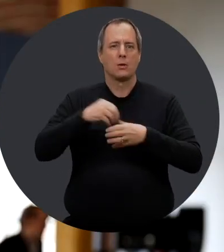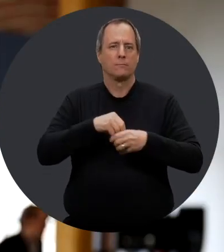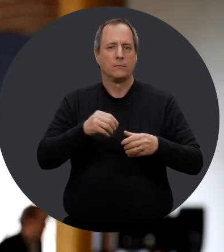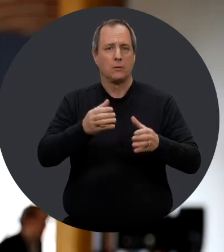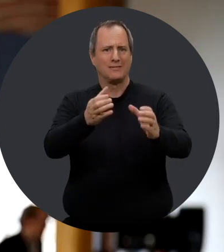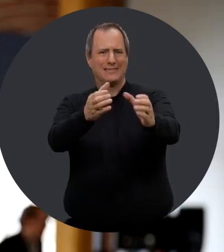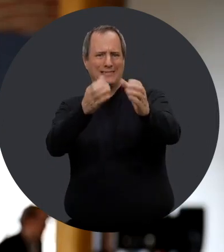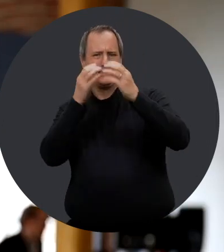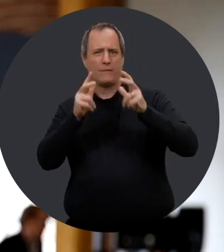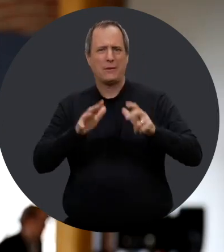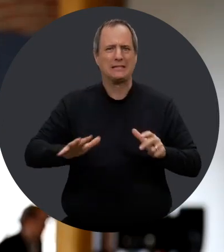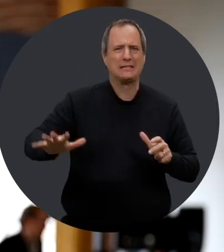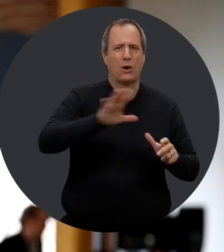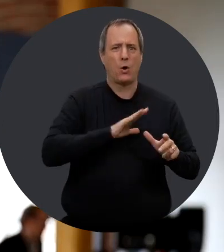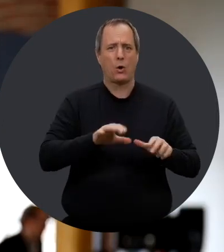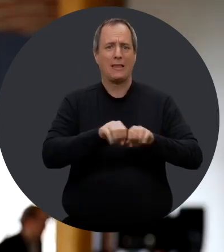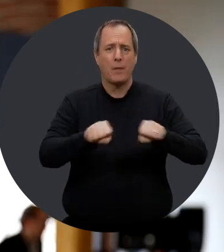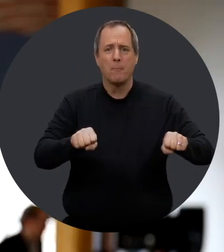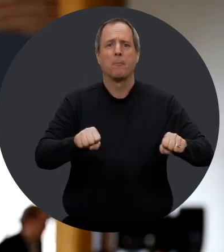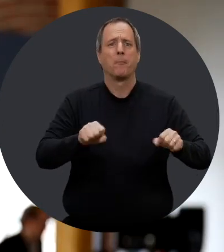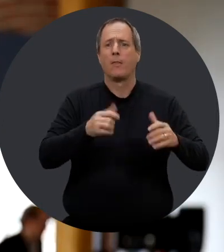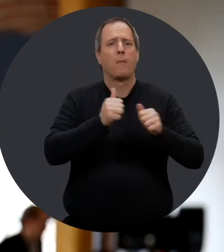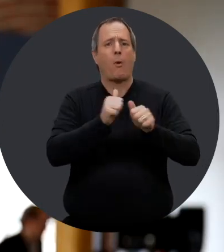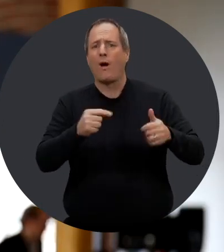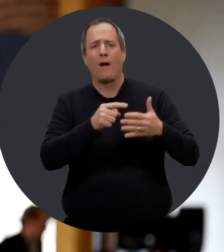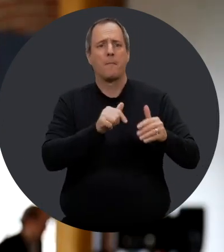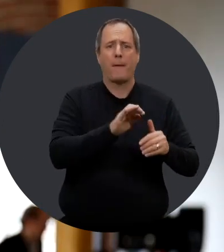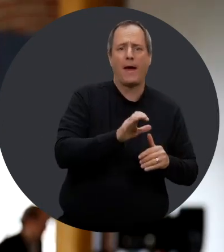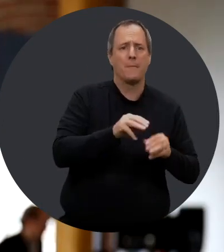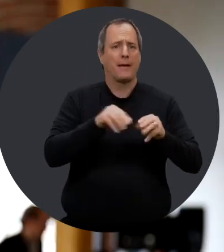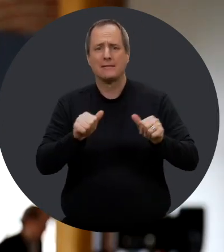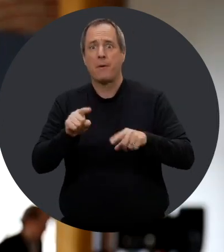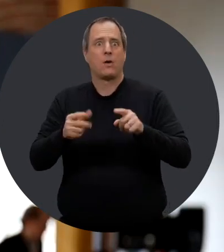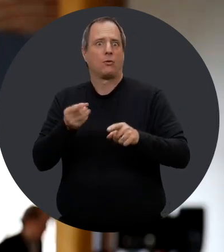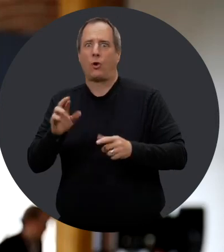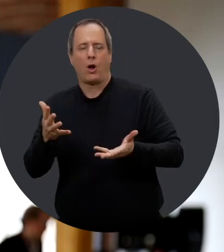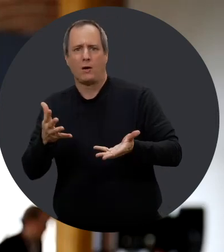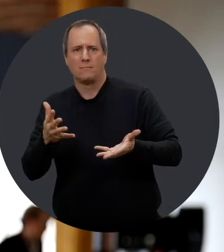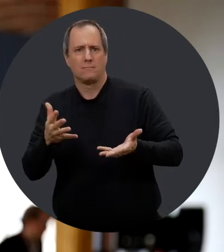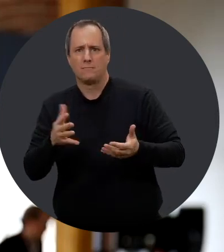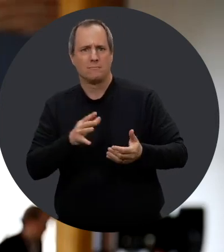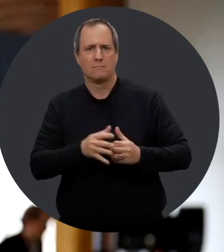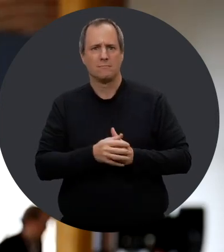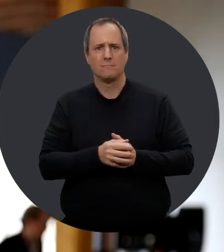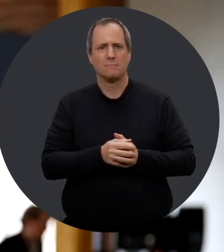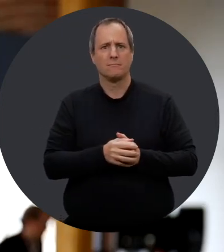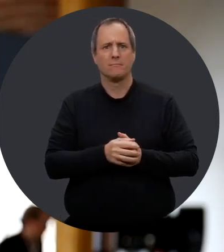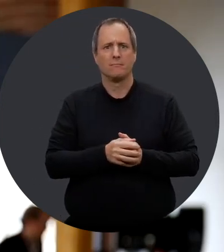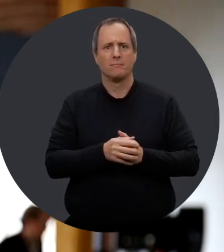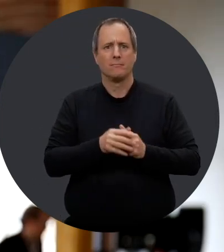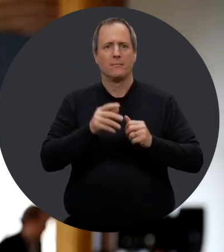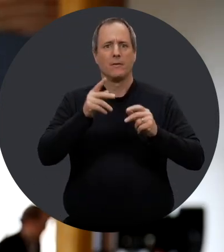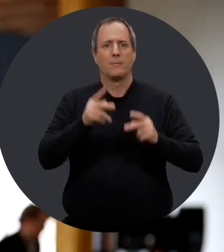y à peu près 10 000 personnes qui sont fortes, surtout en informatique, avec des diplômes de toutes sortes, incluant des bacs, des maîtrises, parfois